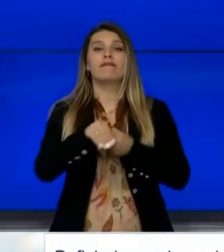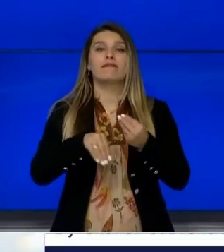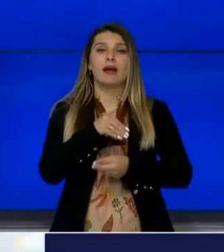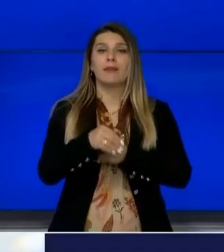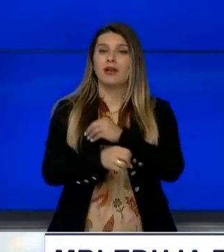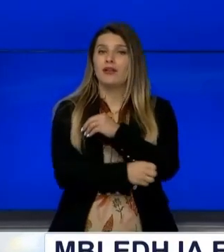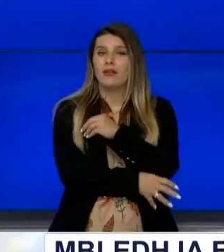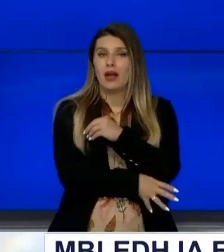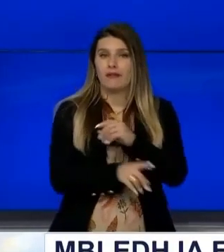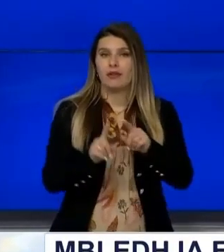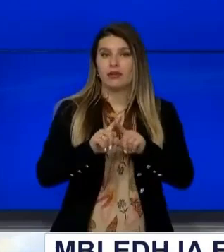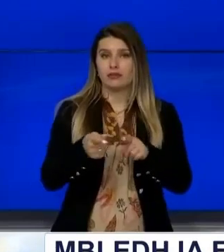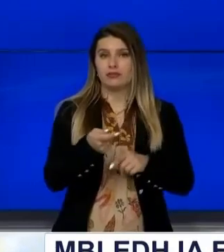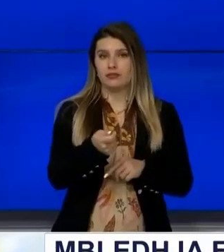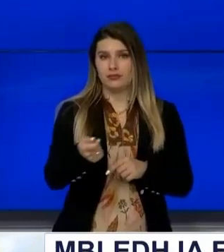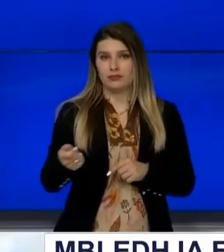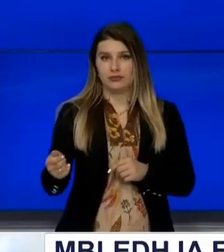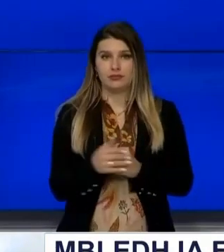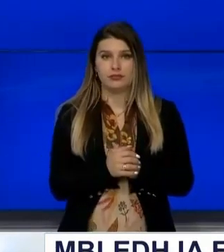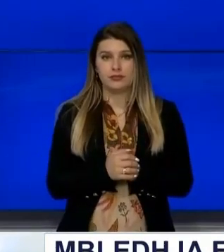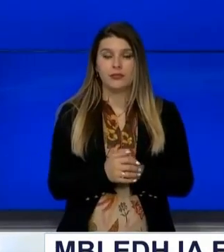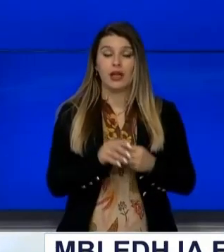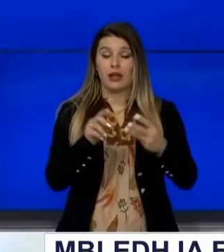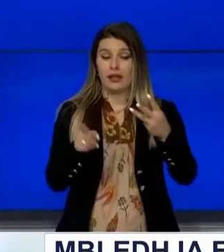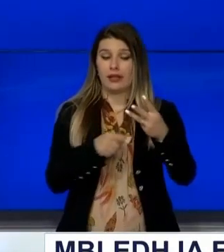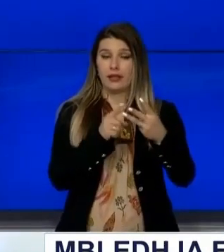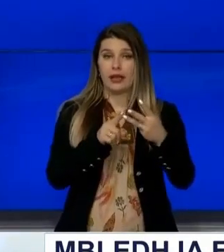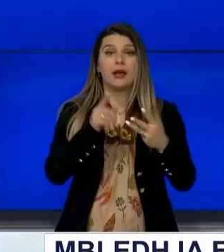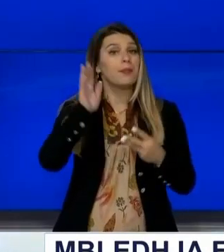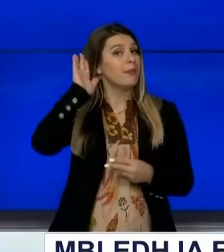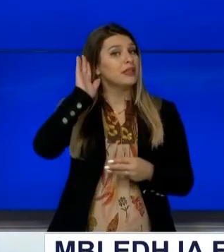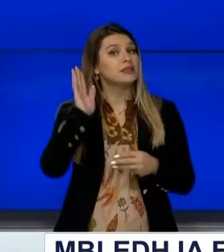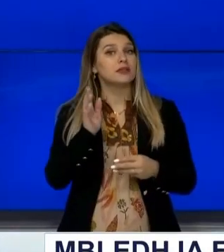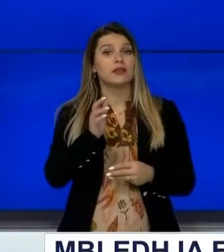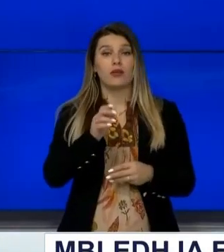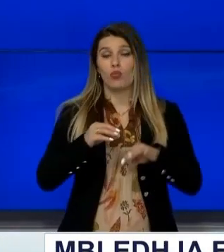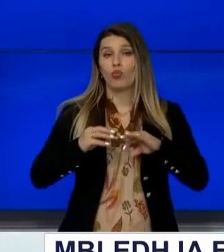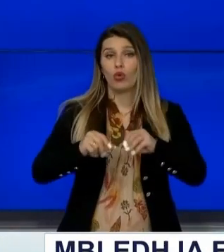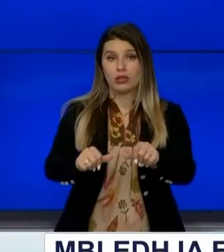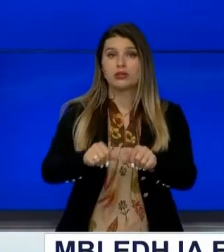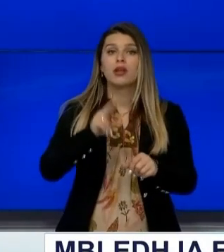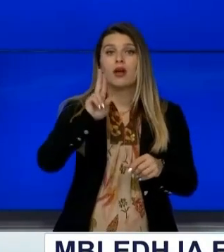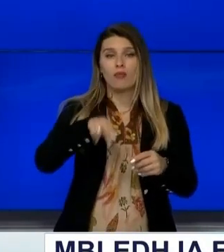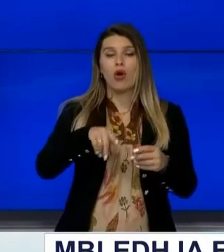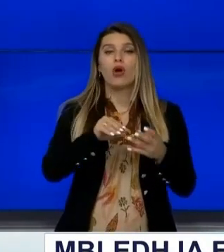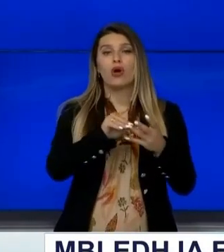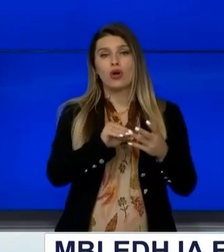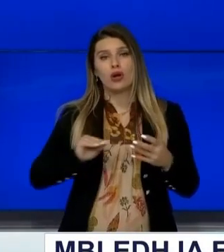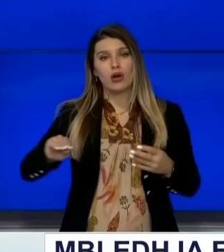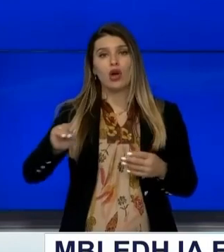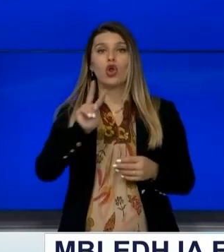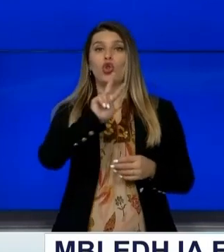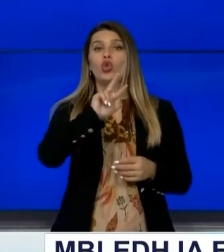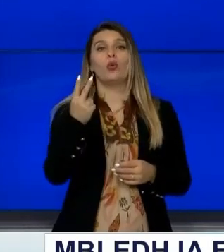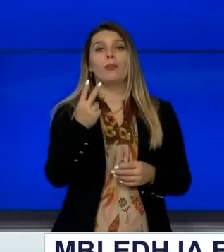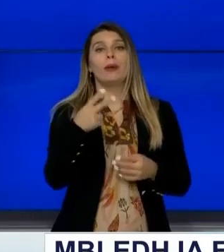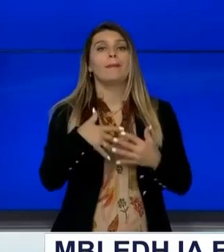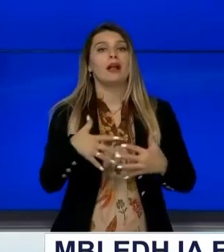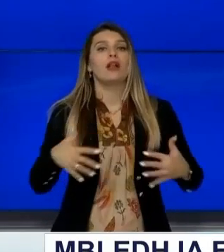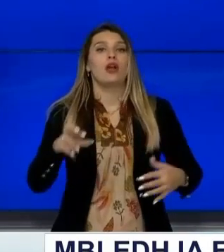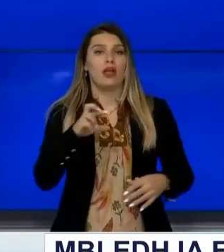asistent sociale E treta, Ministrisë e bujësis do të i ndajmë nga kjo shumë edhe 12 milion euro